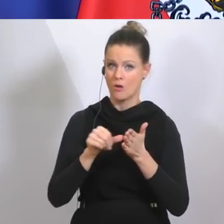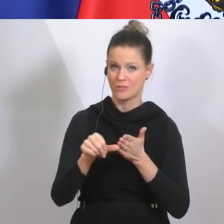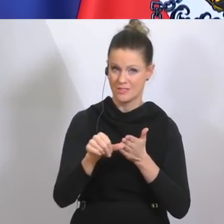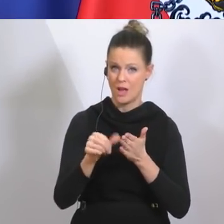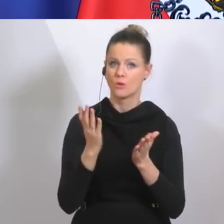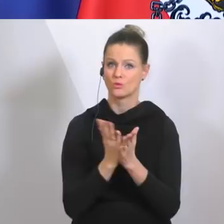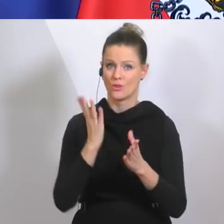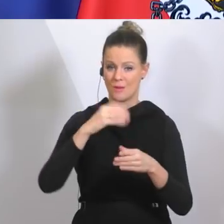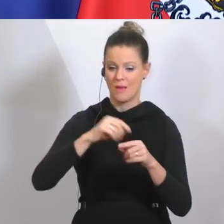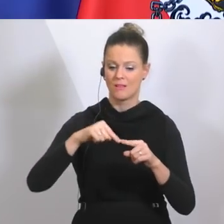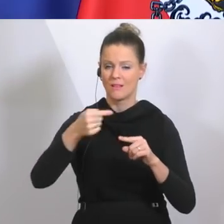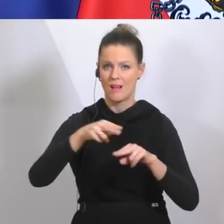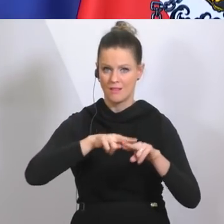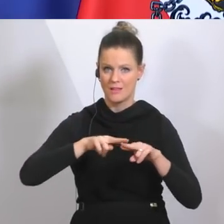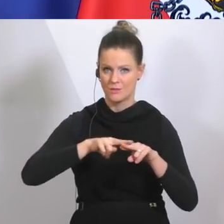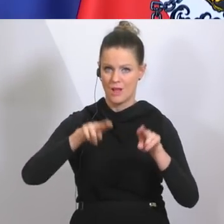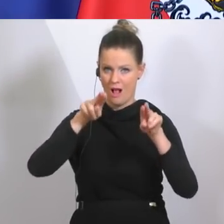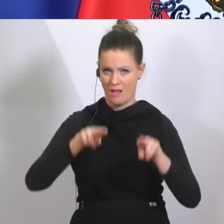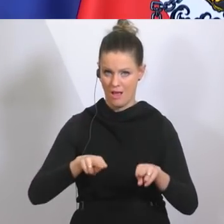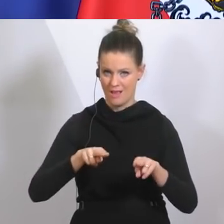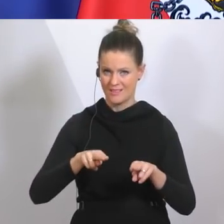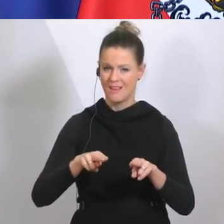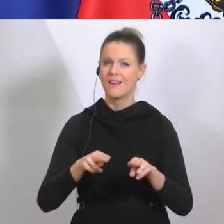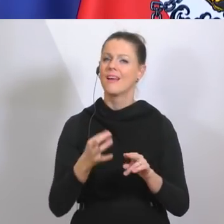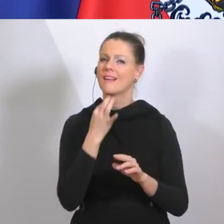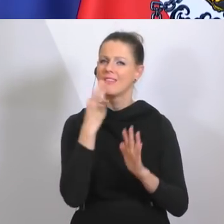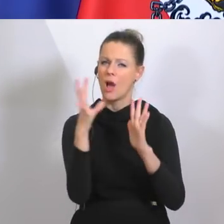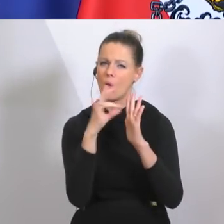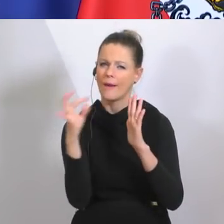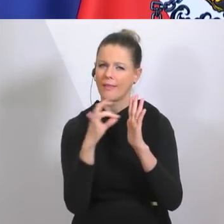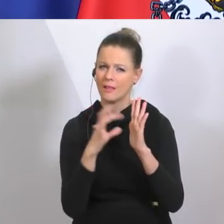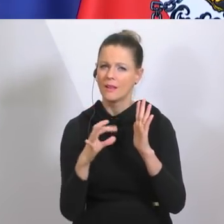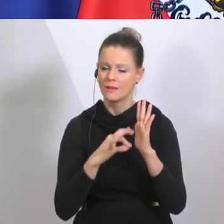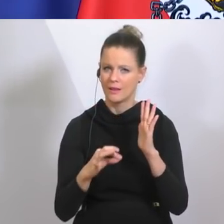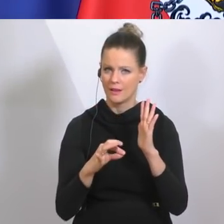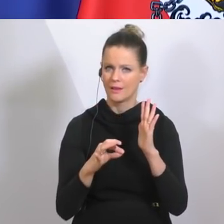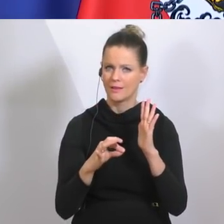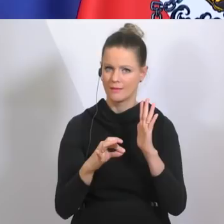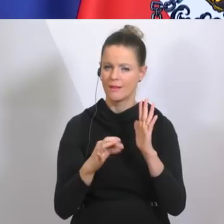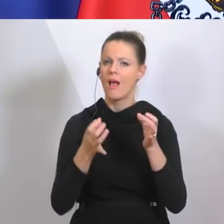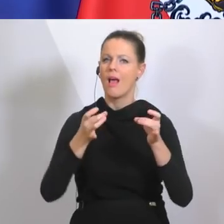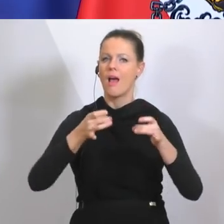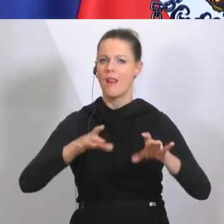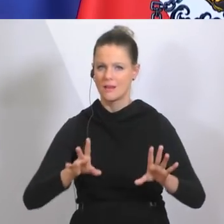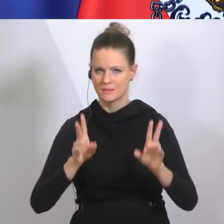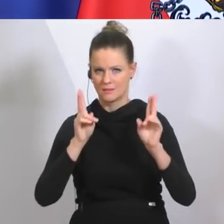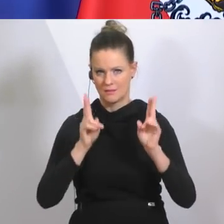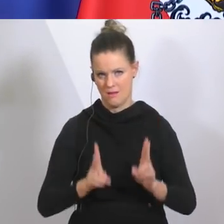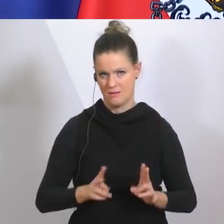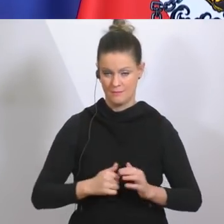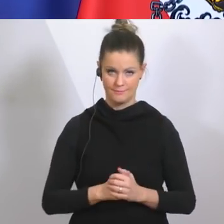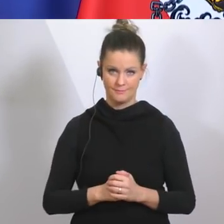Nationalrat, die genaueren Richtlinien werden dann eben erlassen. Wichtig